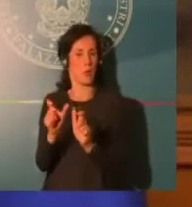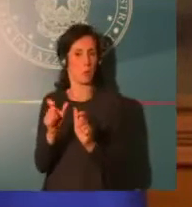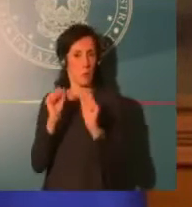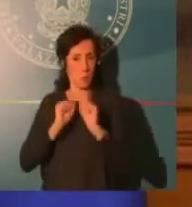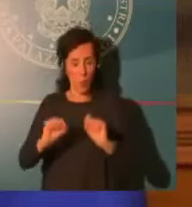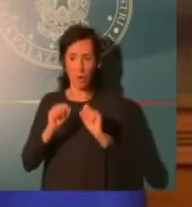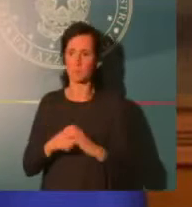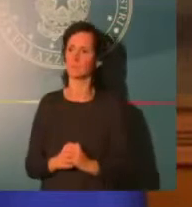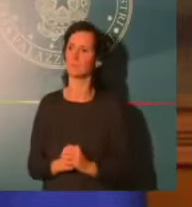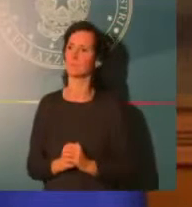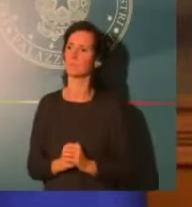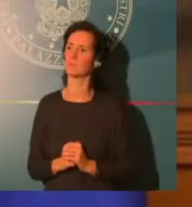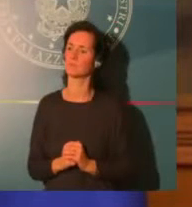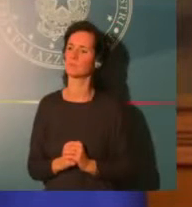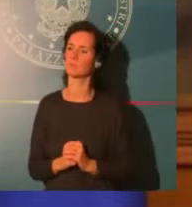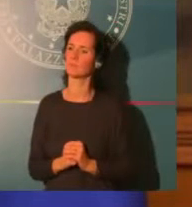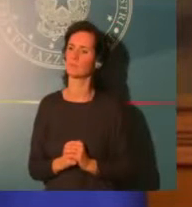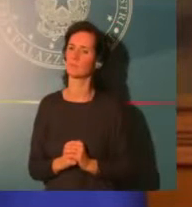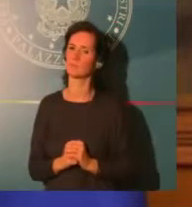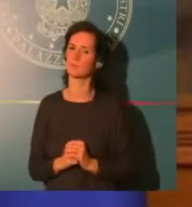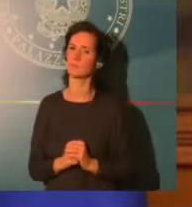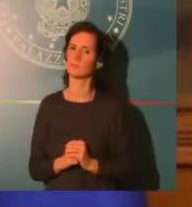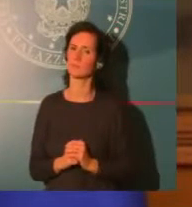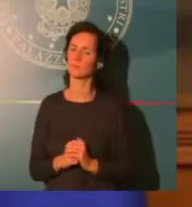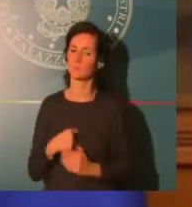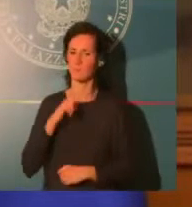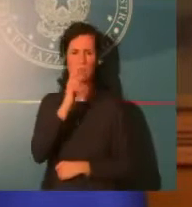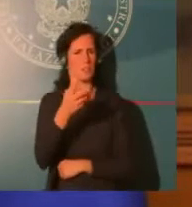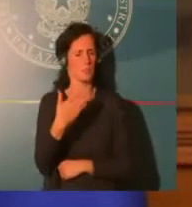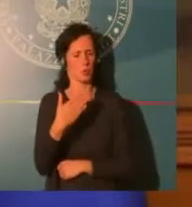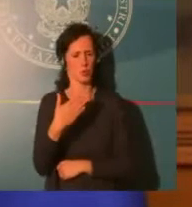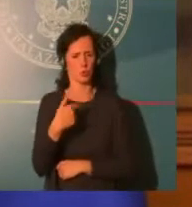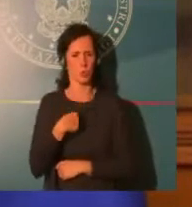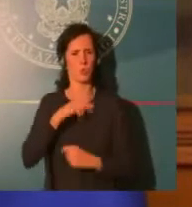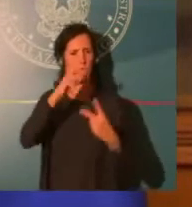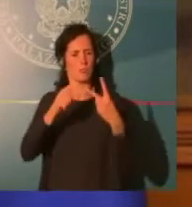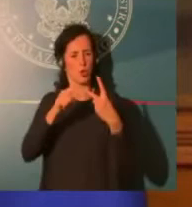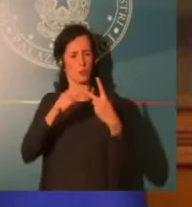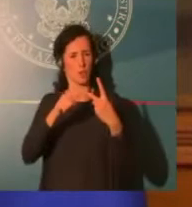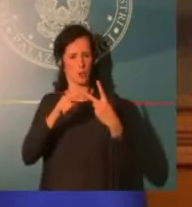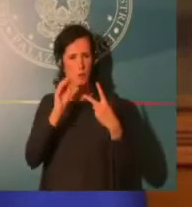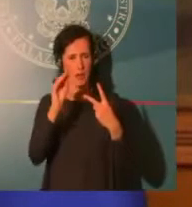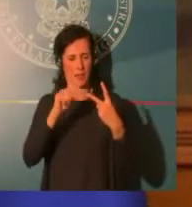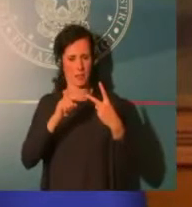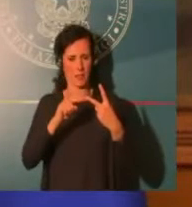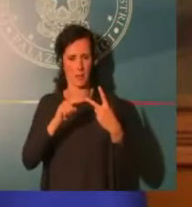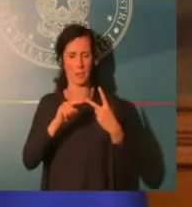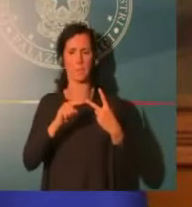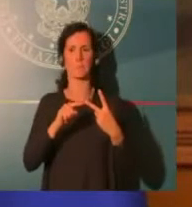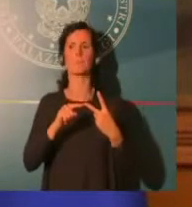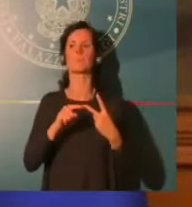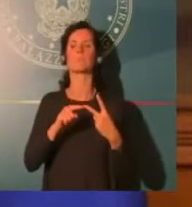di tutte le misure che stiamo mettendo in piedi e anche del disegno di legge di bilancio è quella che noi non